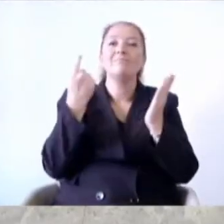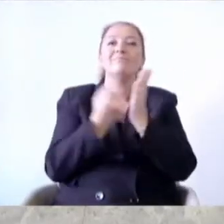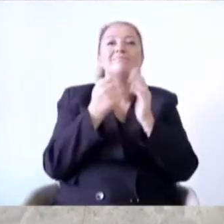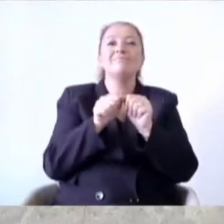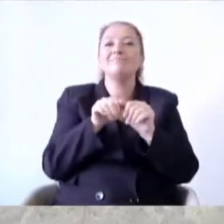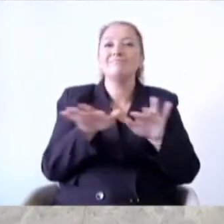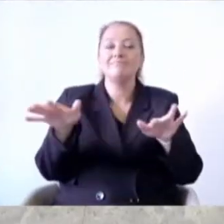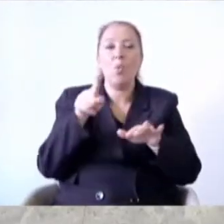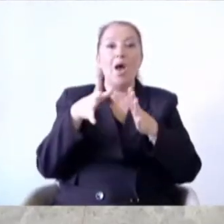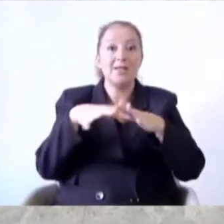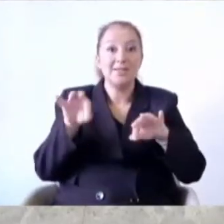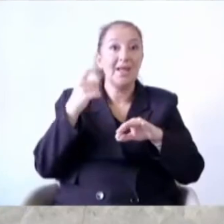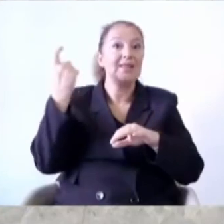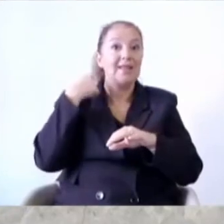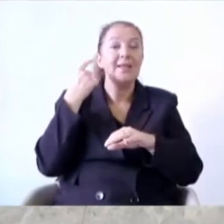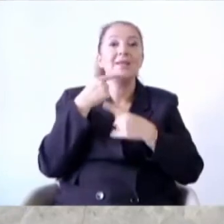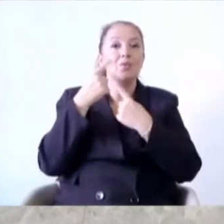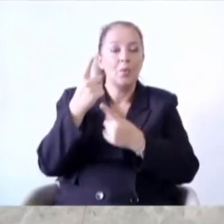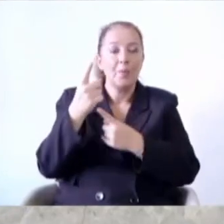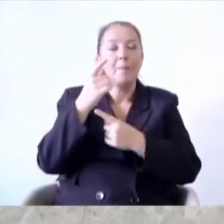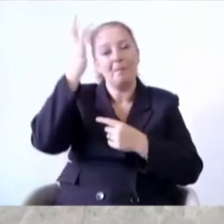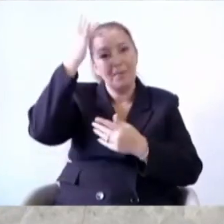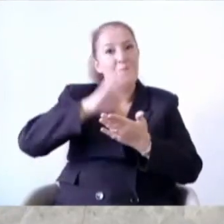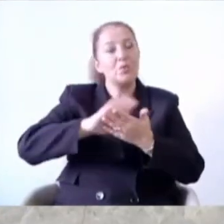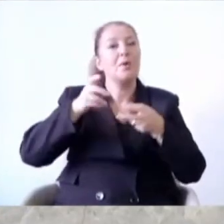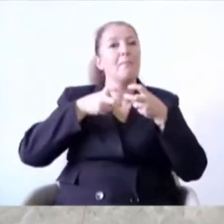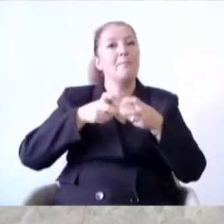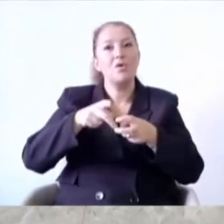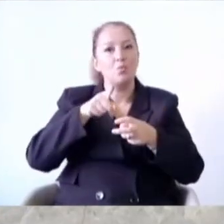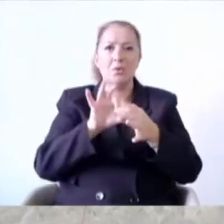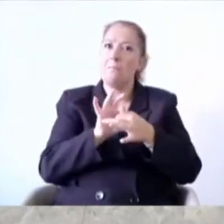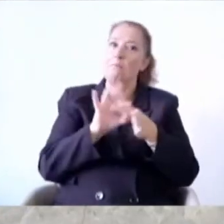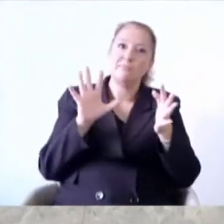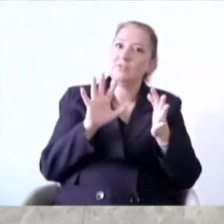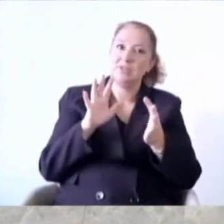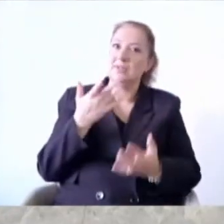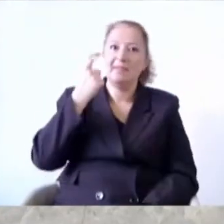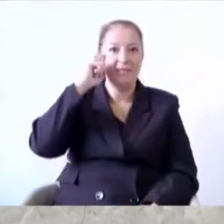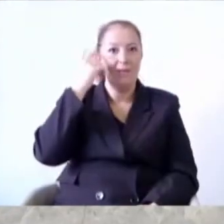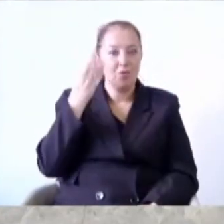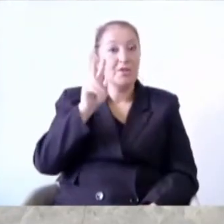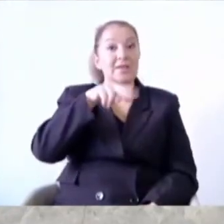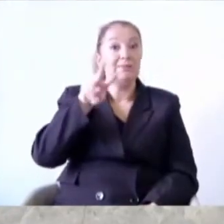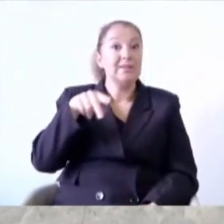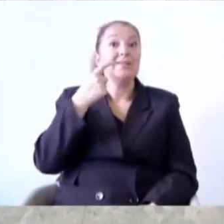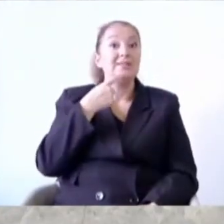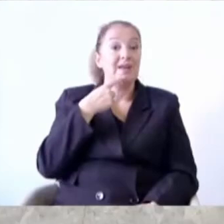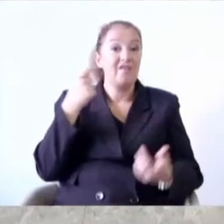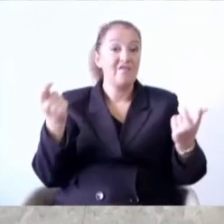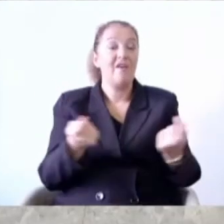yetkililere Beylikdüzü metrosu herhalde bunlardan bağımsızdır diye tahmin ediyorum. Çünkü yirmi iki yıldır